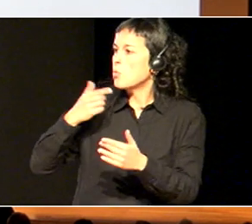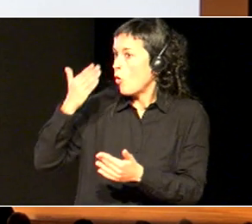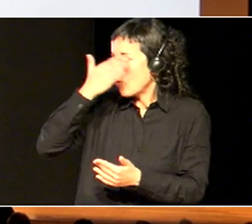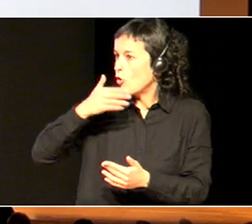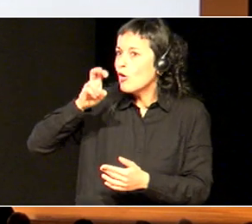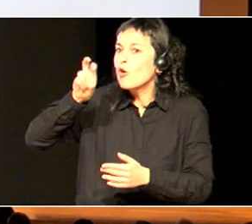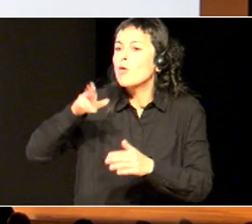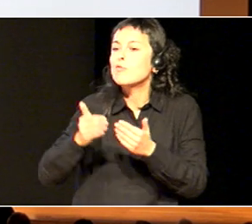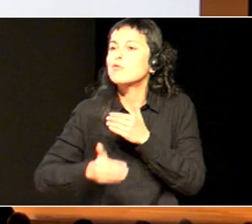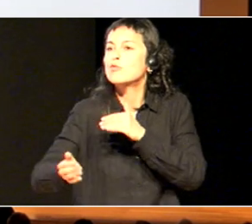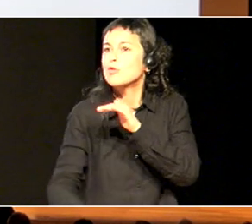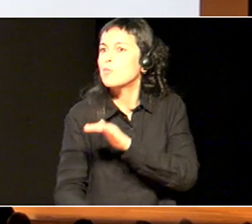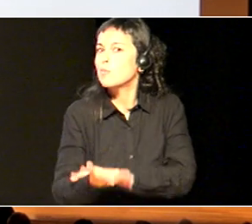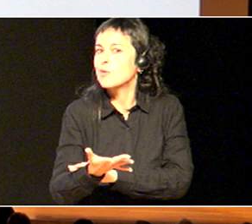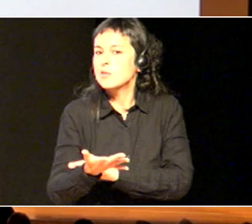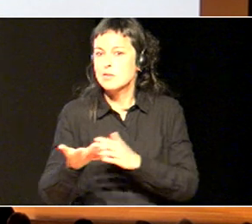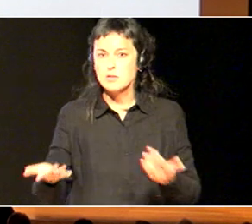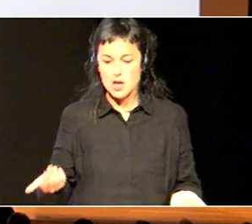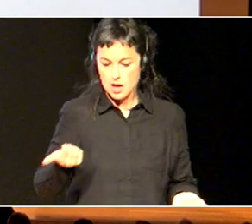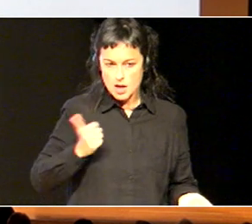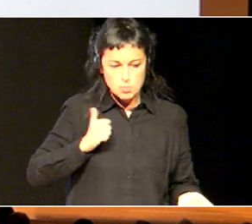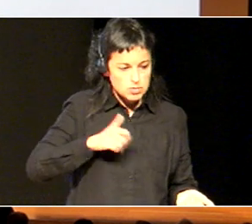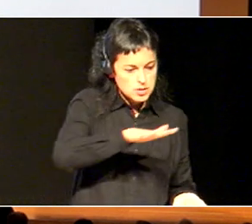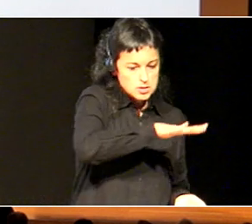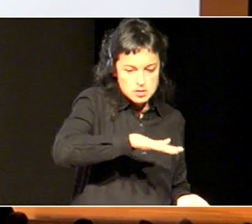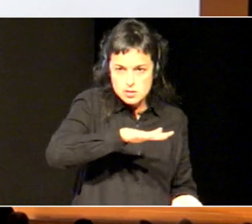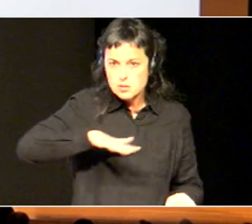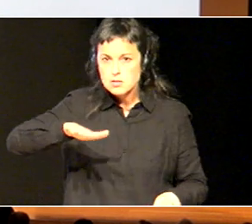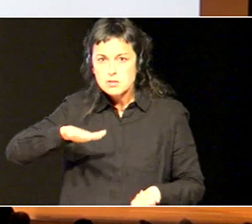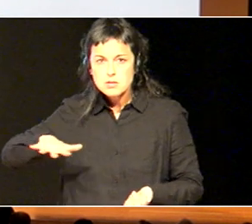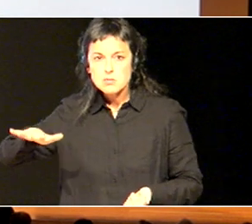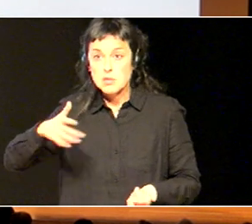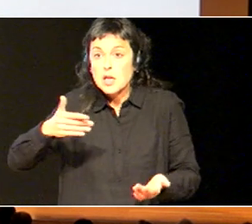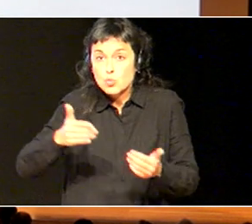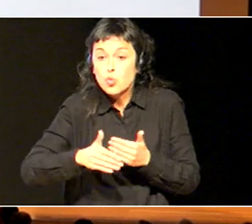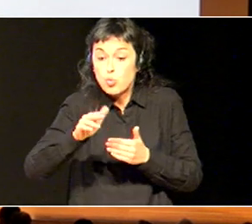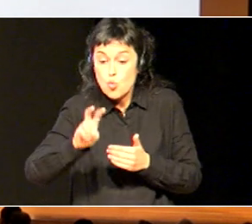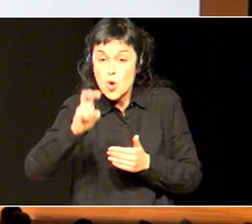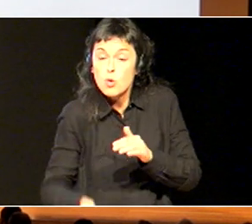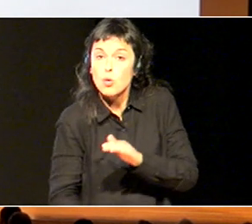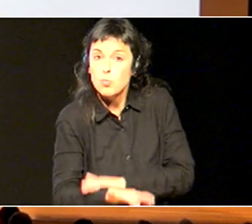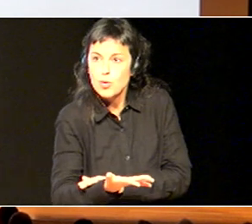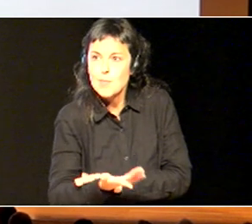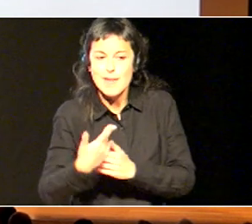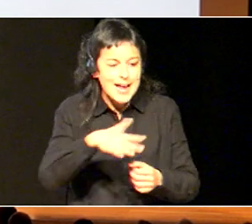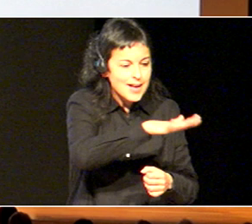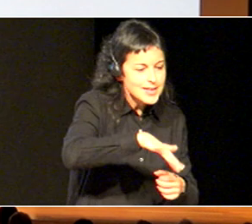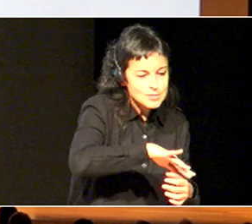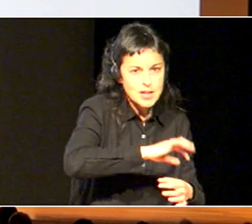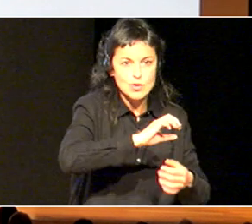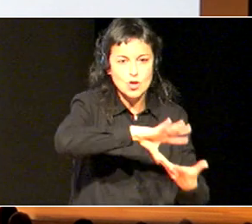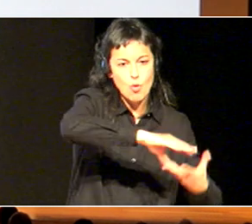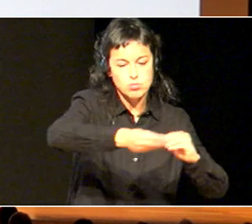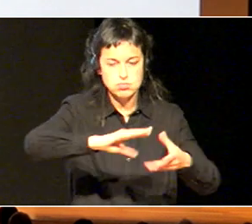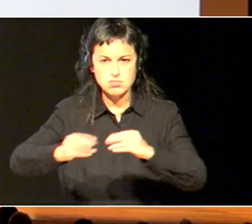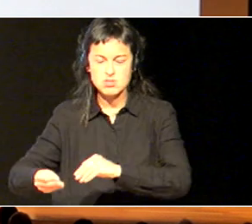egon gara itzegiten aprobetsatu espazioak, jake berri, eukiko duzun, ba, espazioak moldatzeko, ez, ze gaur egun,